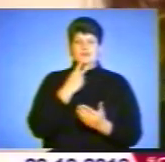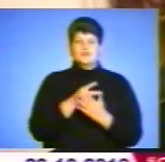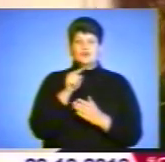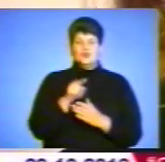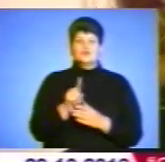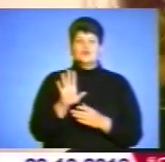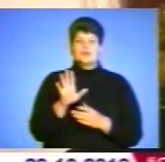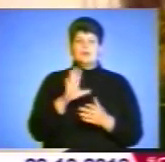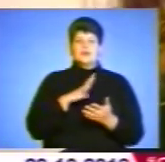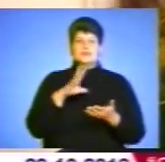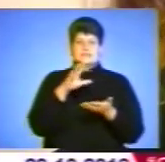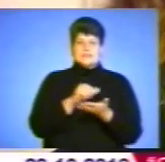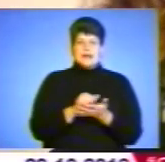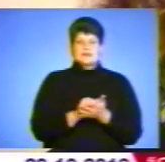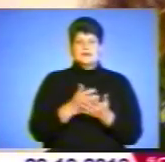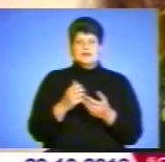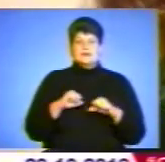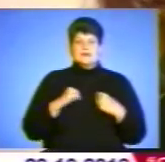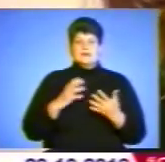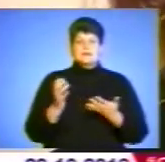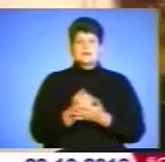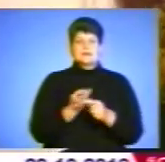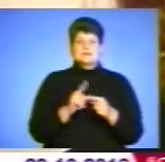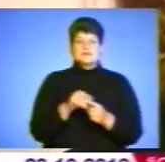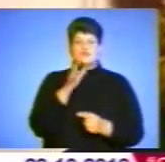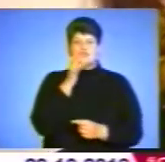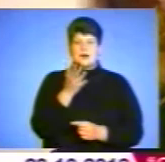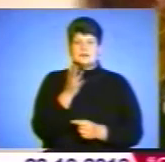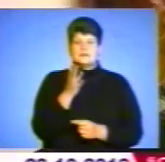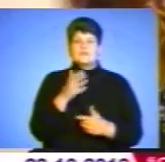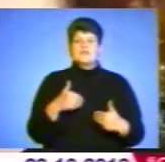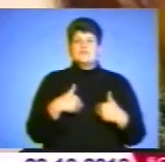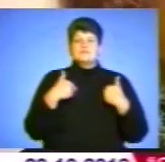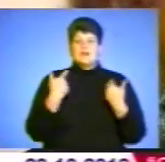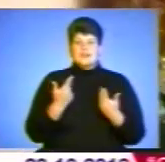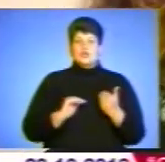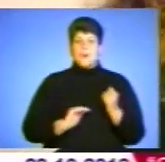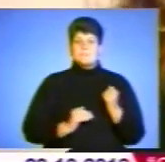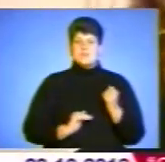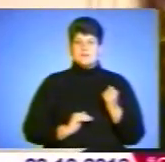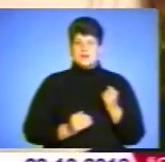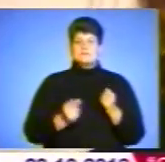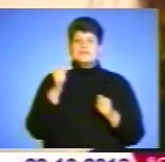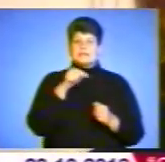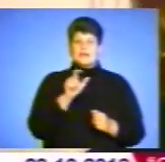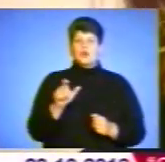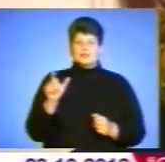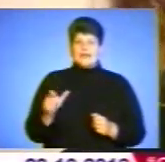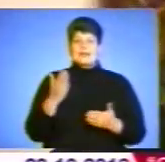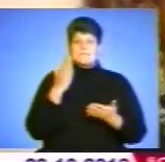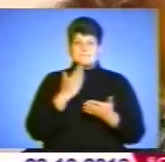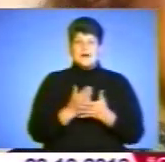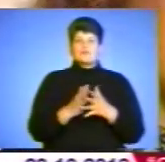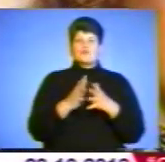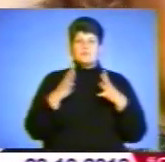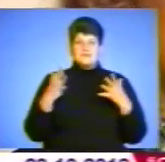момент була зайнята, я старалась знайти той час. І звернення до підприємців, тих людей, які все-таки мають більше,